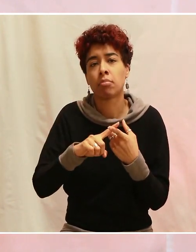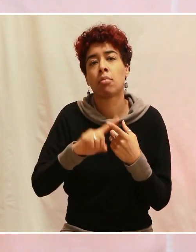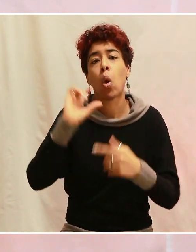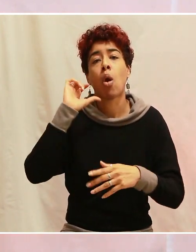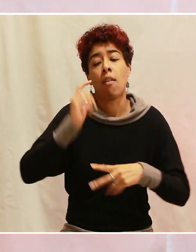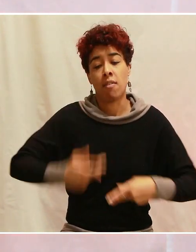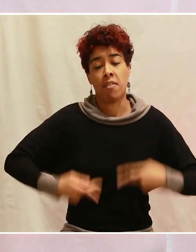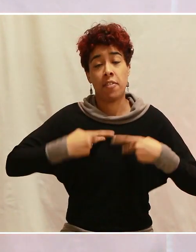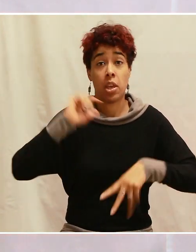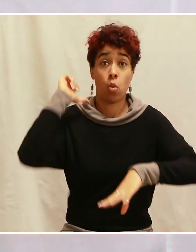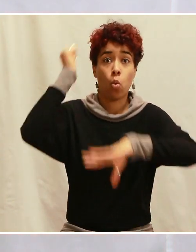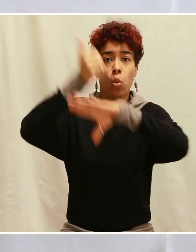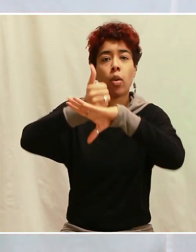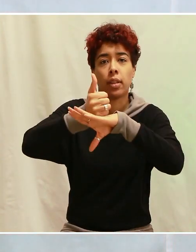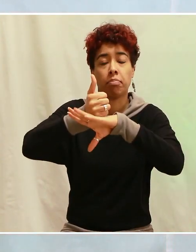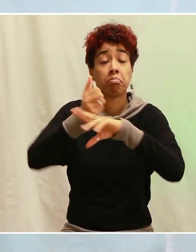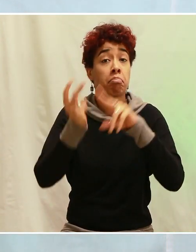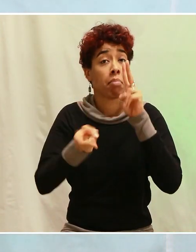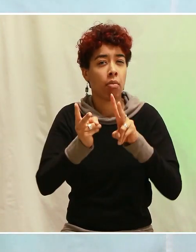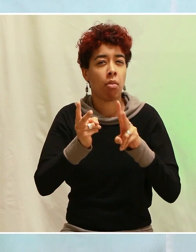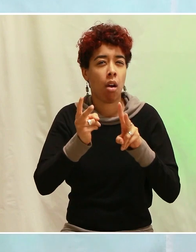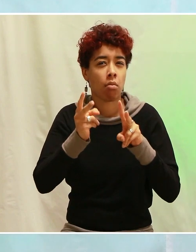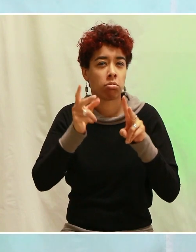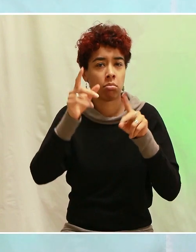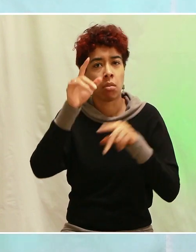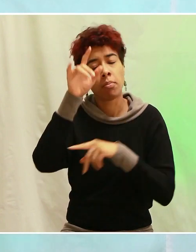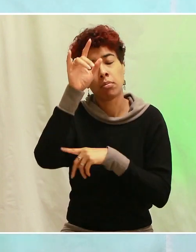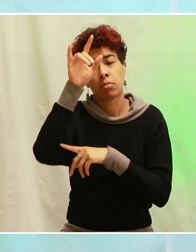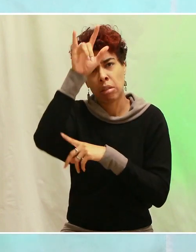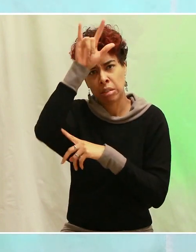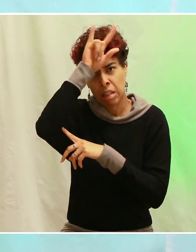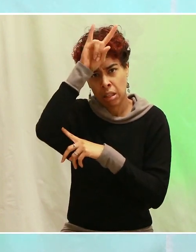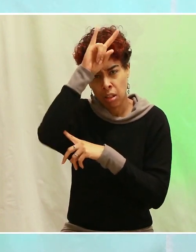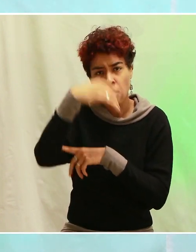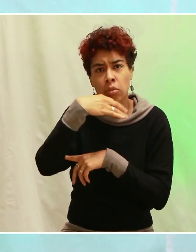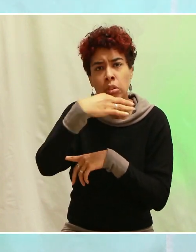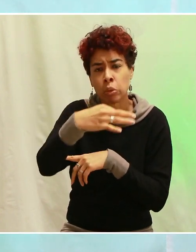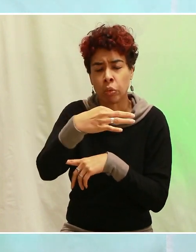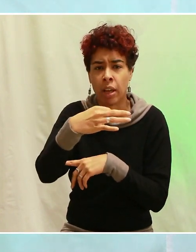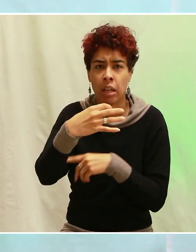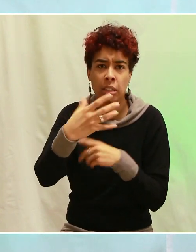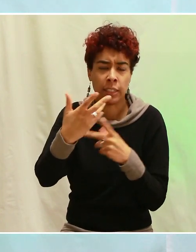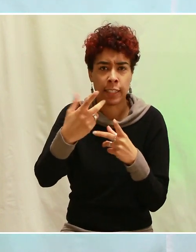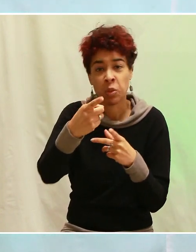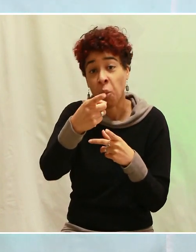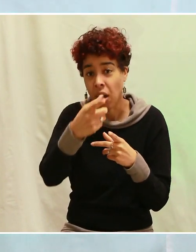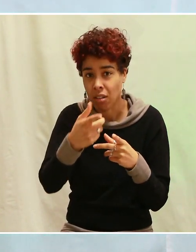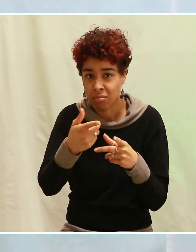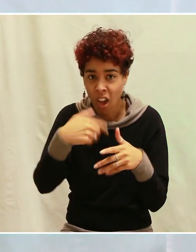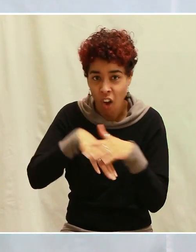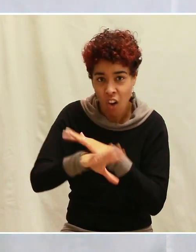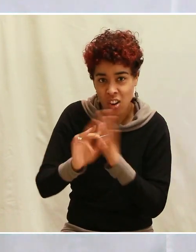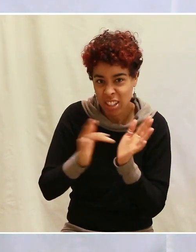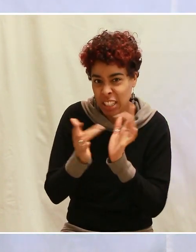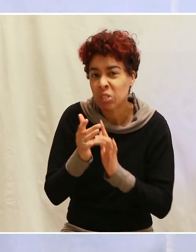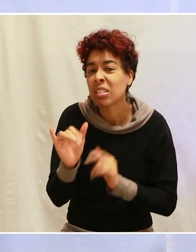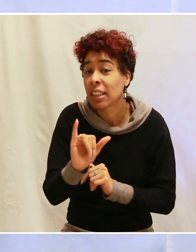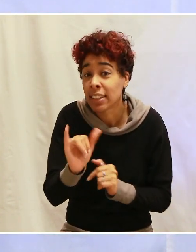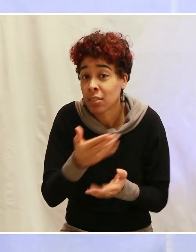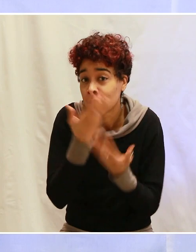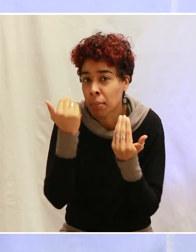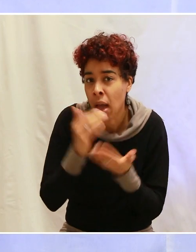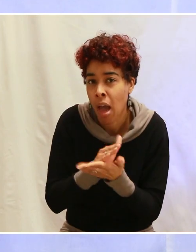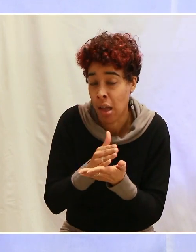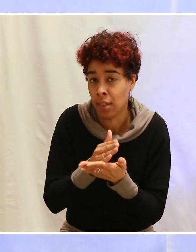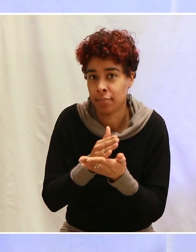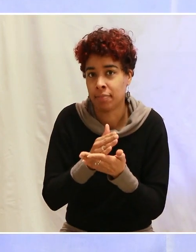Et parfois, l'adversaire voudrait nous faire douter de qui nous sommes devenus en Jésus. J'aimerais que tu sois fortifié aujourd'hui dans ta foi et dans ta marche